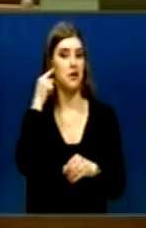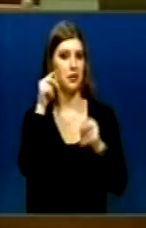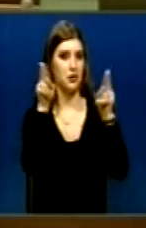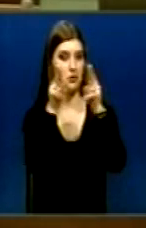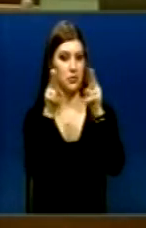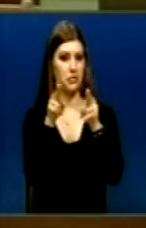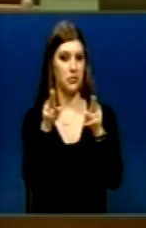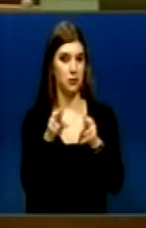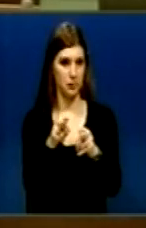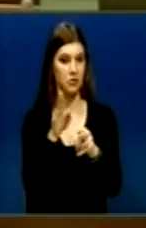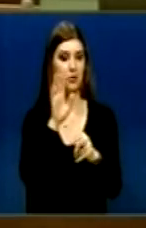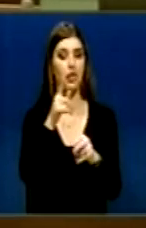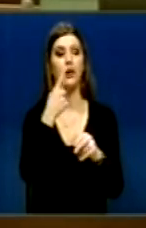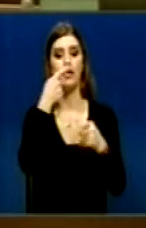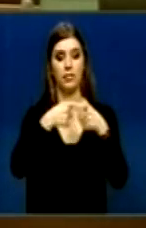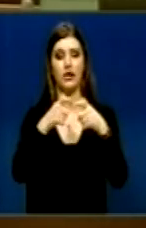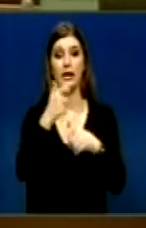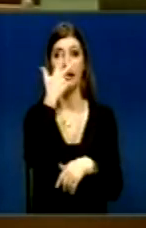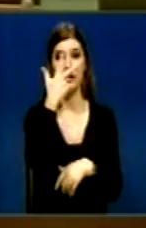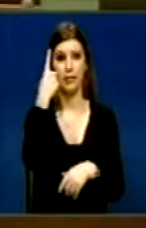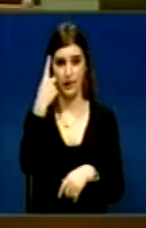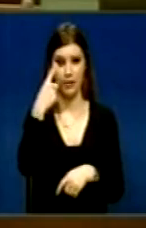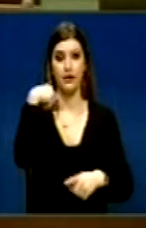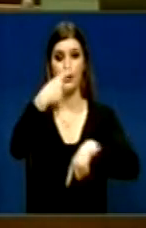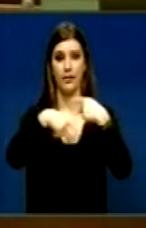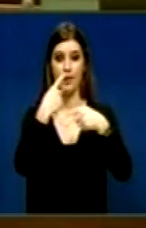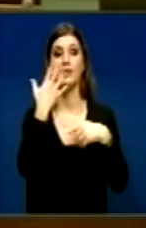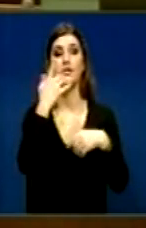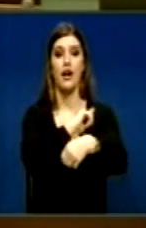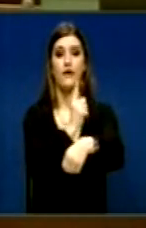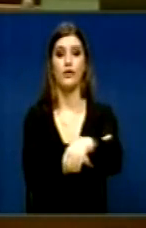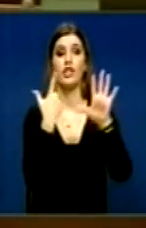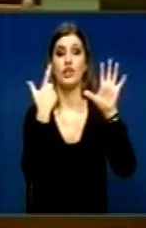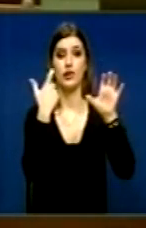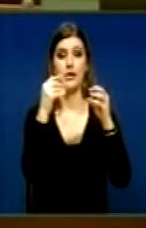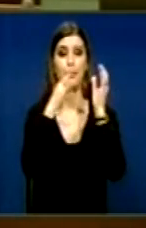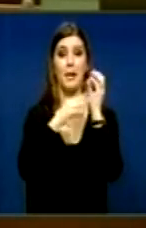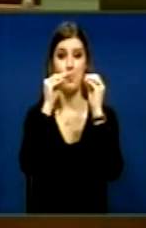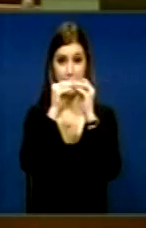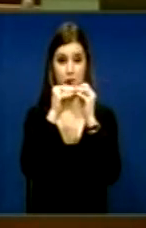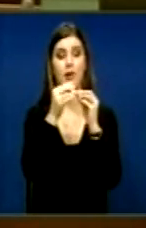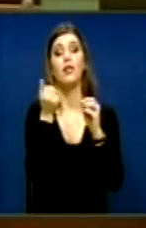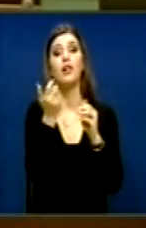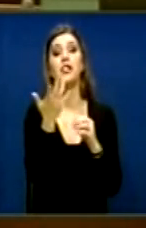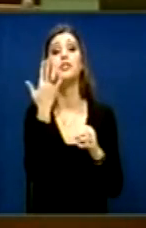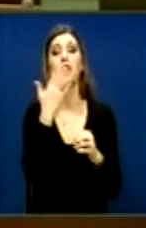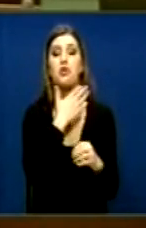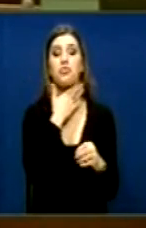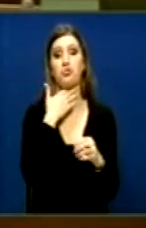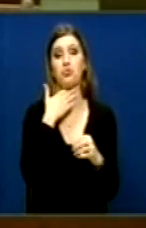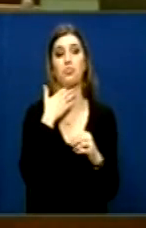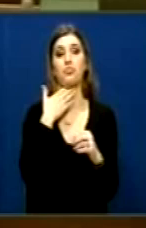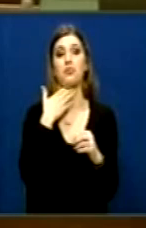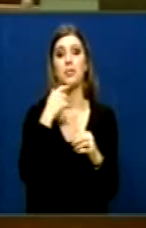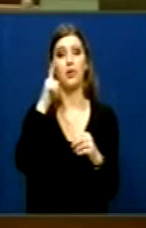megabajti ka atun Nga 700 që nëngupton shumë Përgjime Dhe në këtu Natyresht se ka shumë informata Për kryoiministr